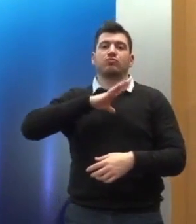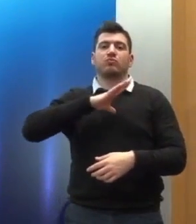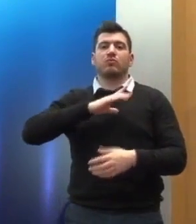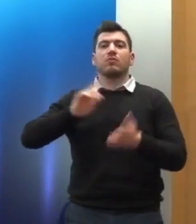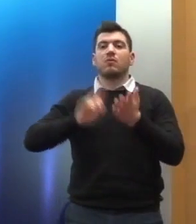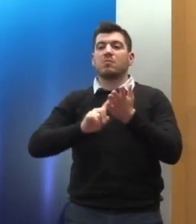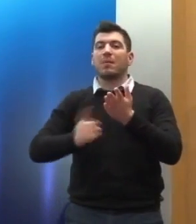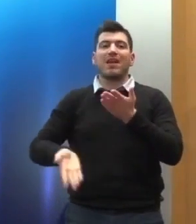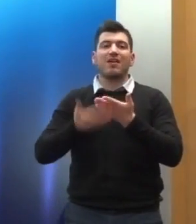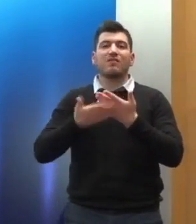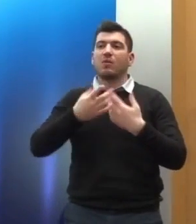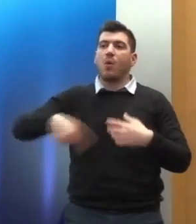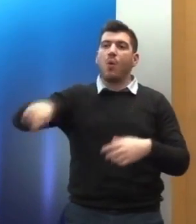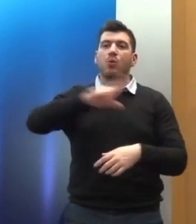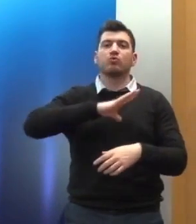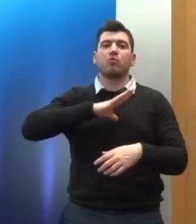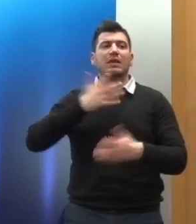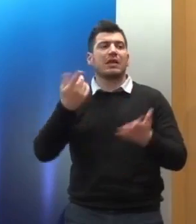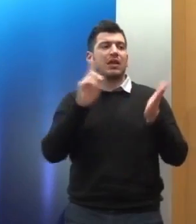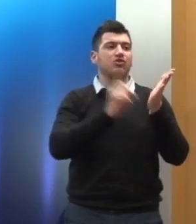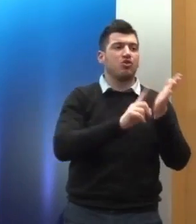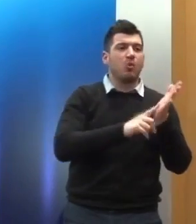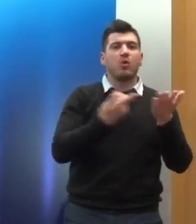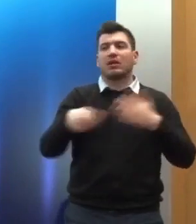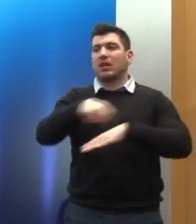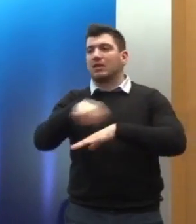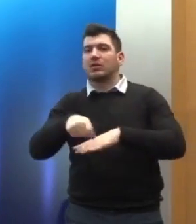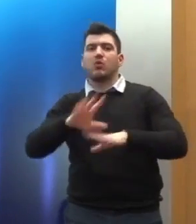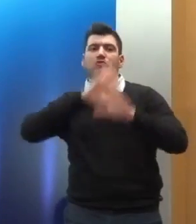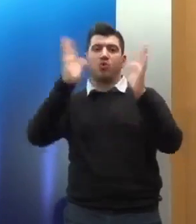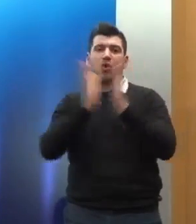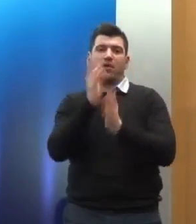εξουσίας, είτε της εκτελεστικής είτε της νομοθετικής, είτε της δικαστικής. Σας ευχαριστώ πολύ.